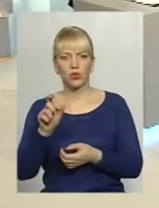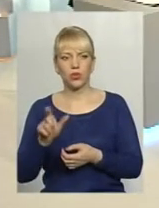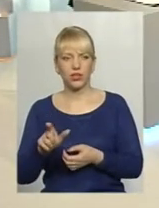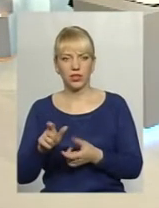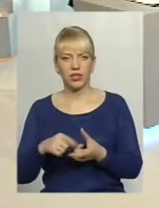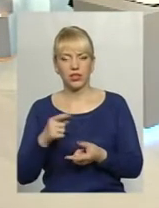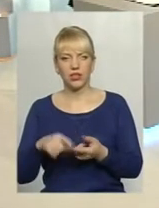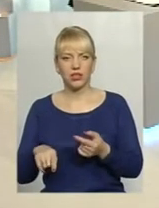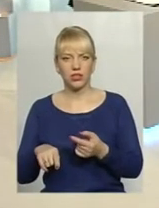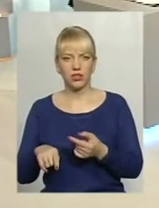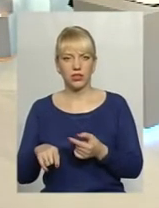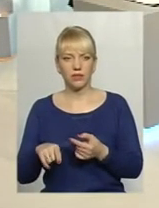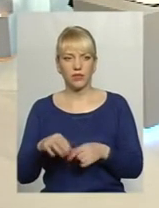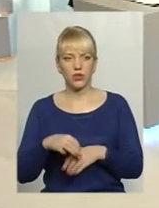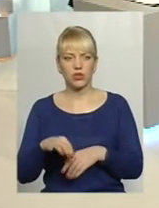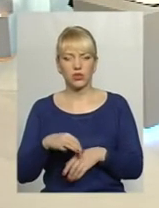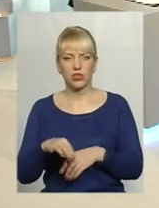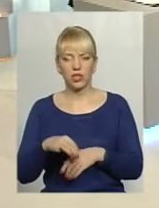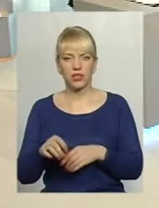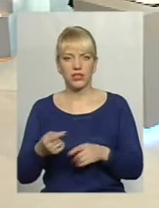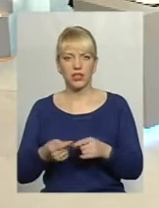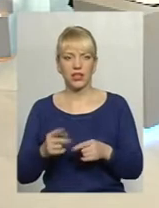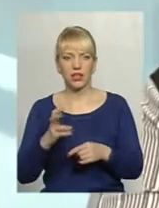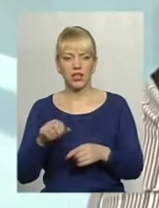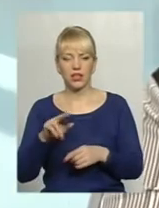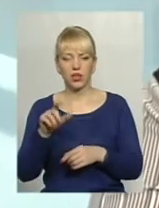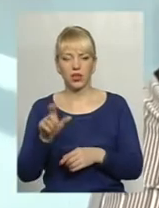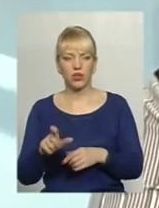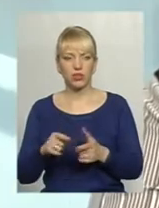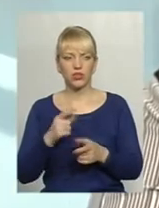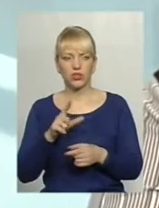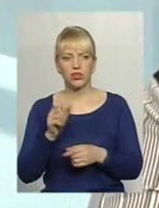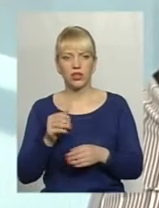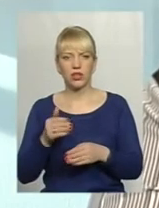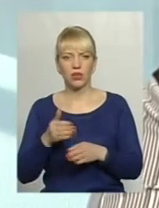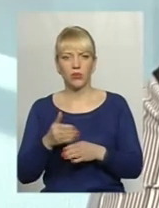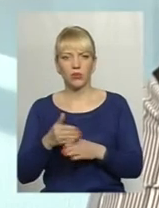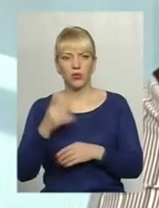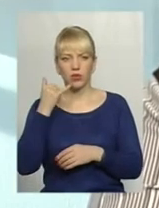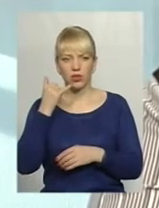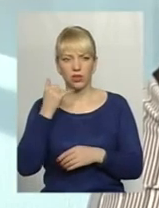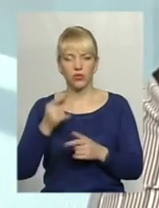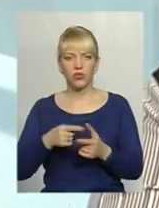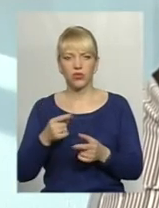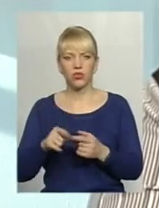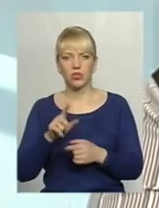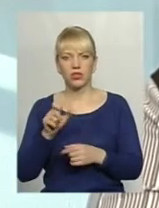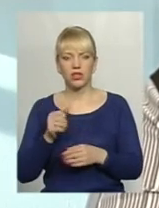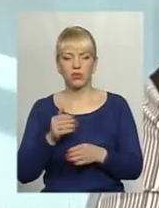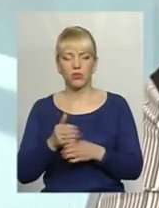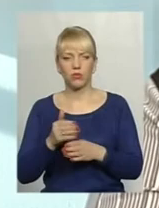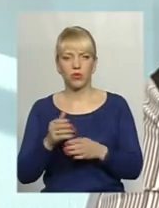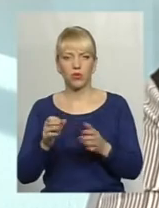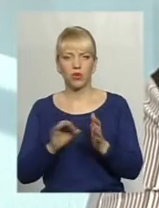чи знущатися над людиною, чи за допомогою телефонів, чи електронних